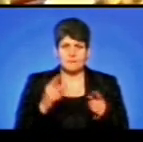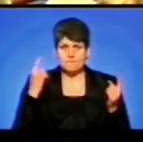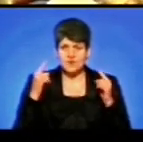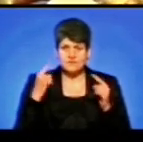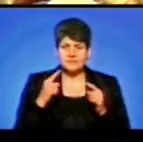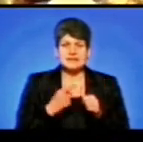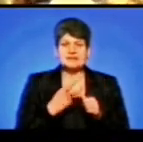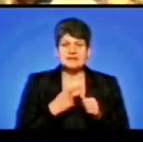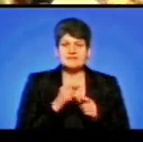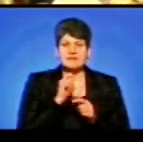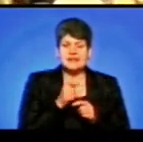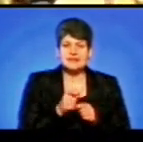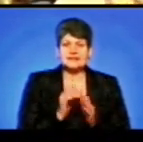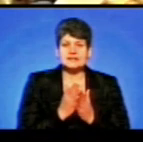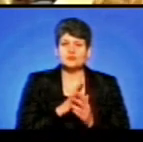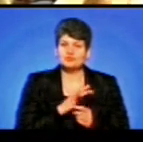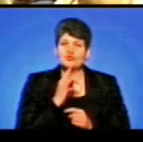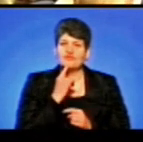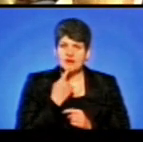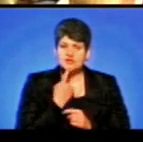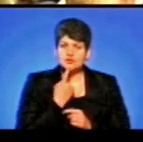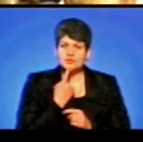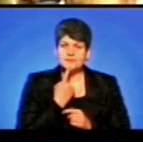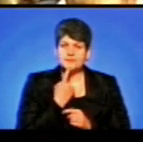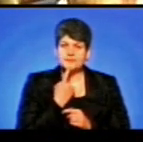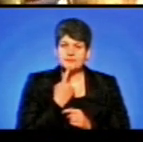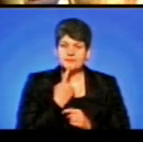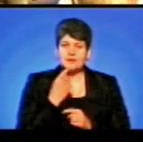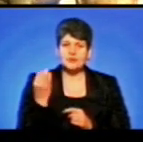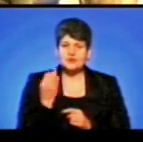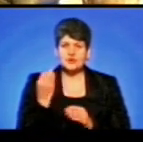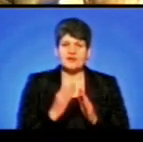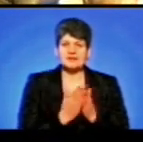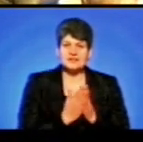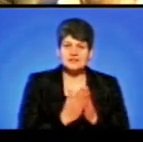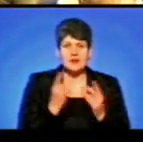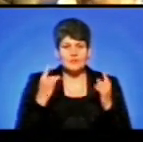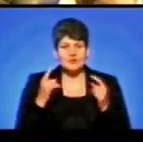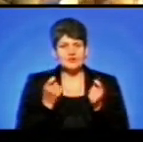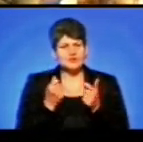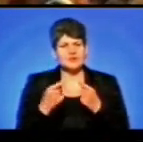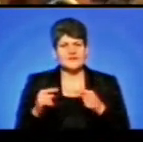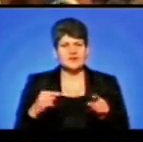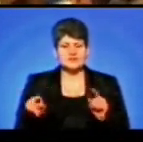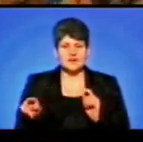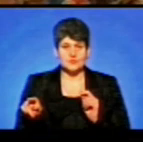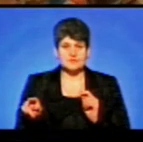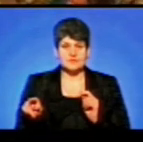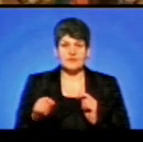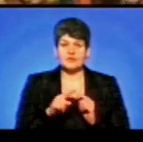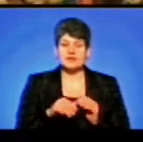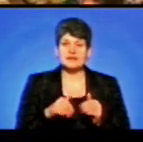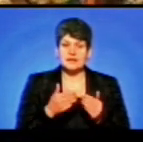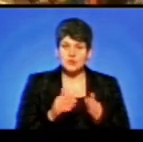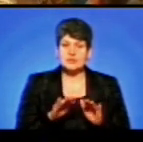І назвати книжку, це вже було трохи важче, тому що історія в книжці і мультфільм трохи відрізняється. Вони дають